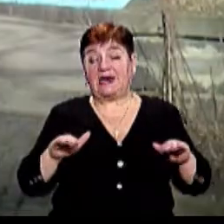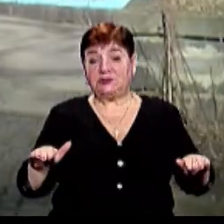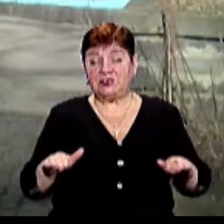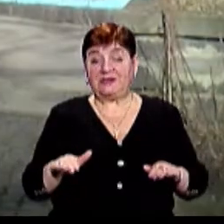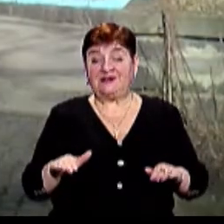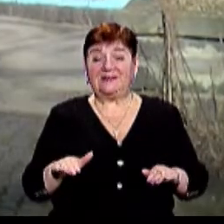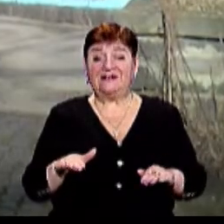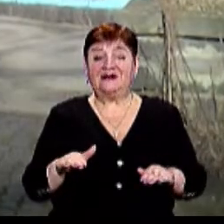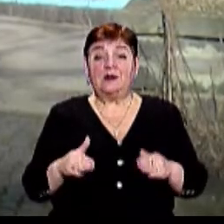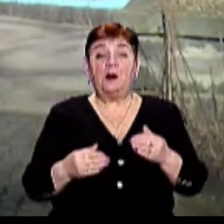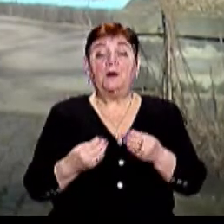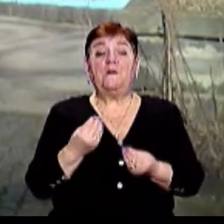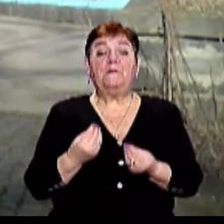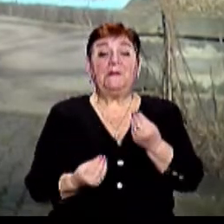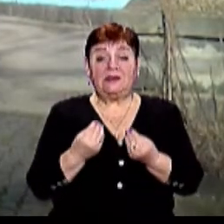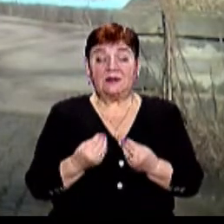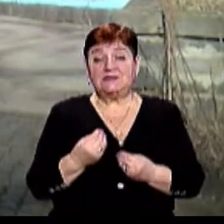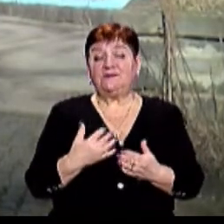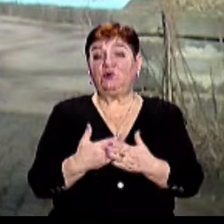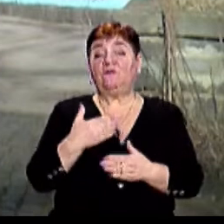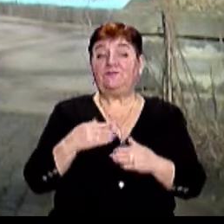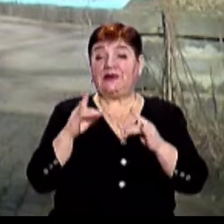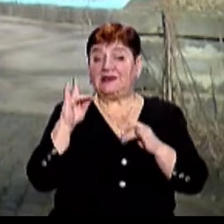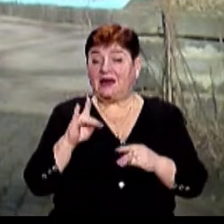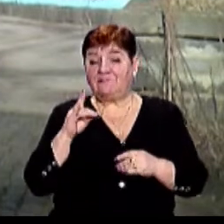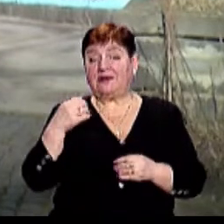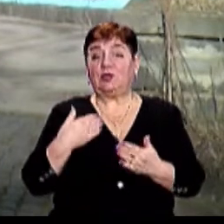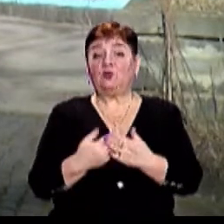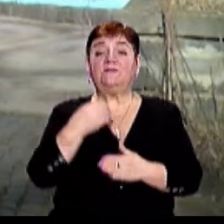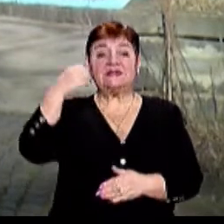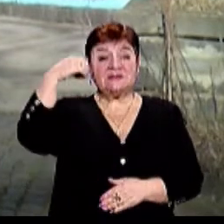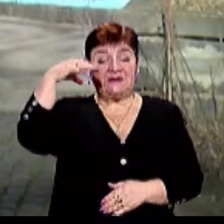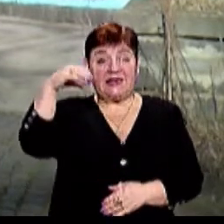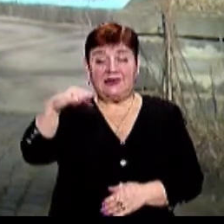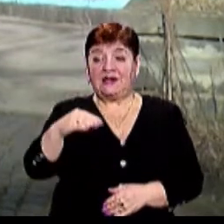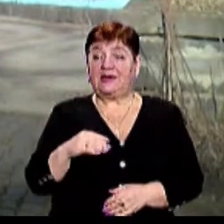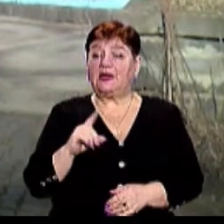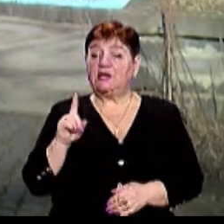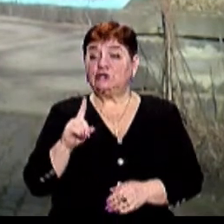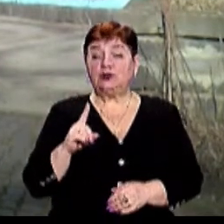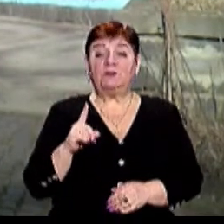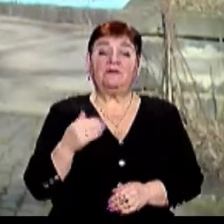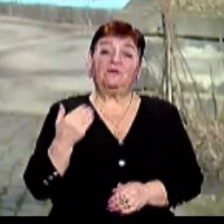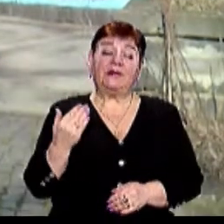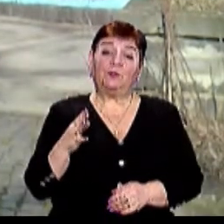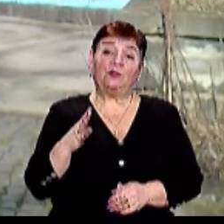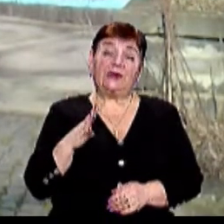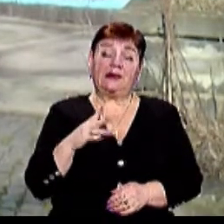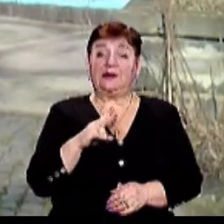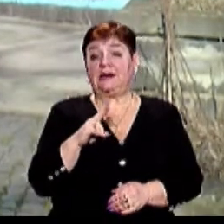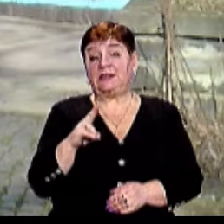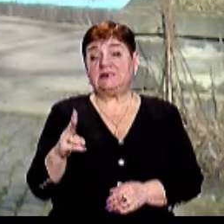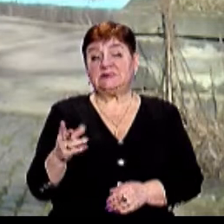Влаштовані нові лавки, нові світильники в такому самому періоді, щоб не були якісь